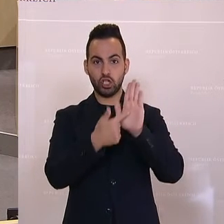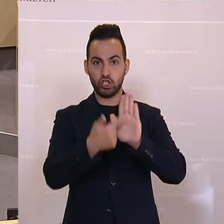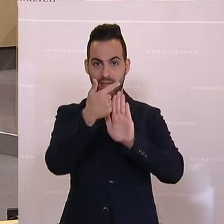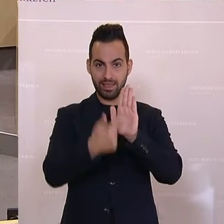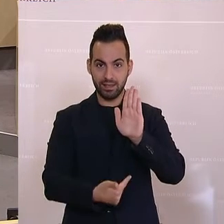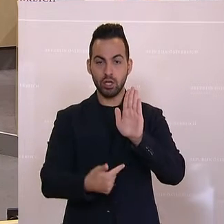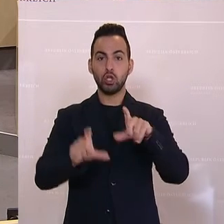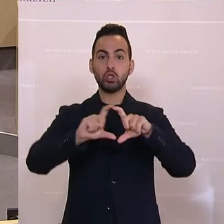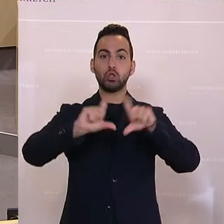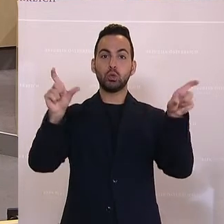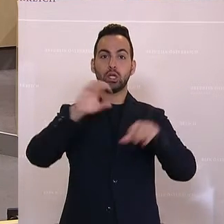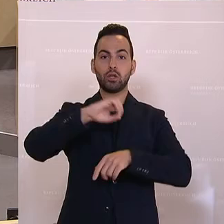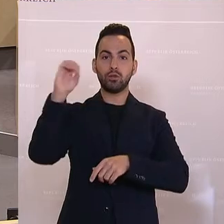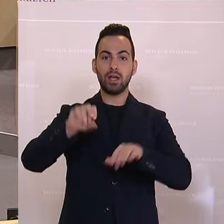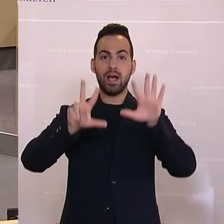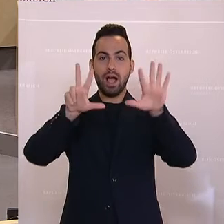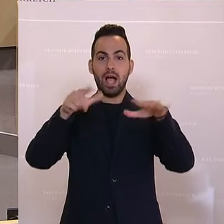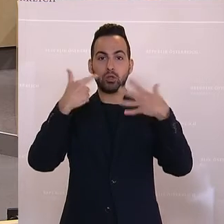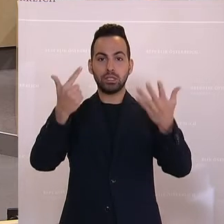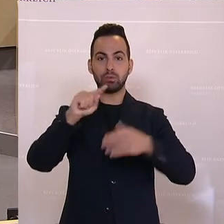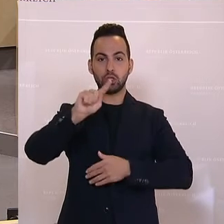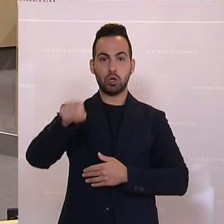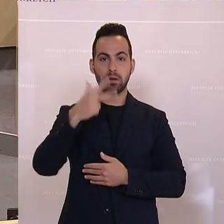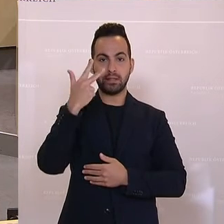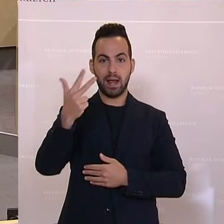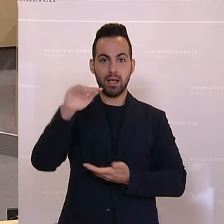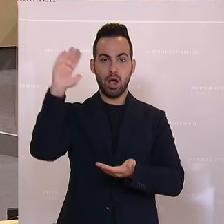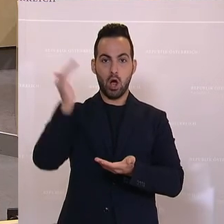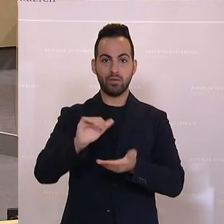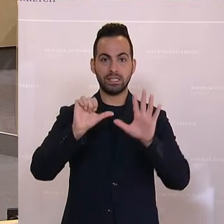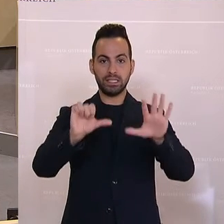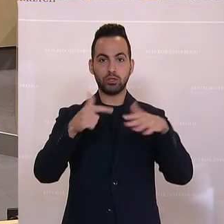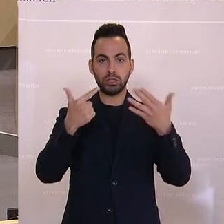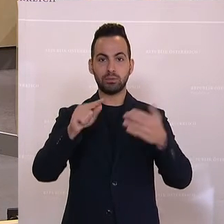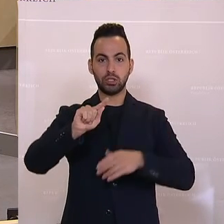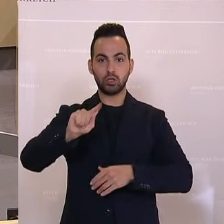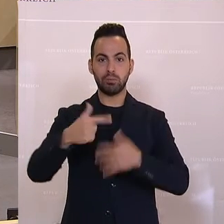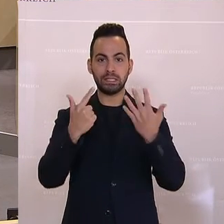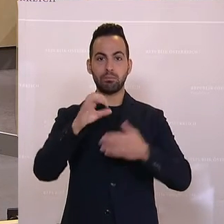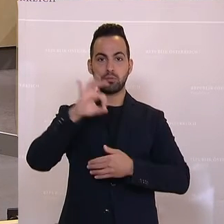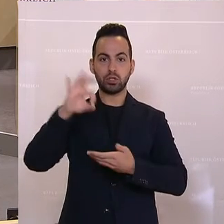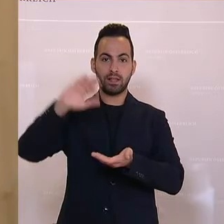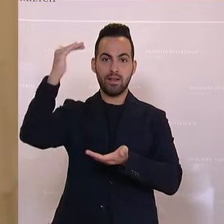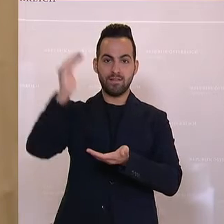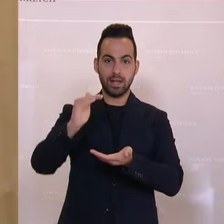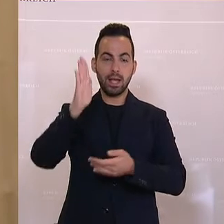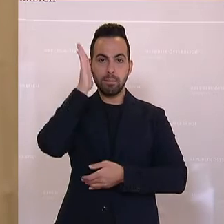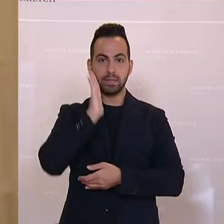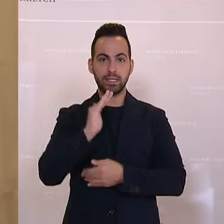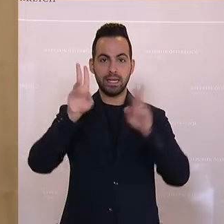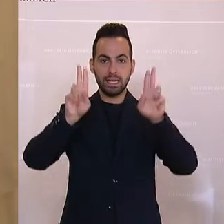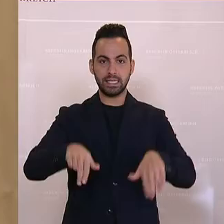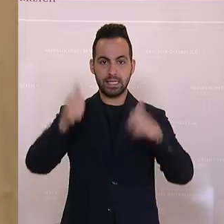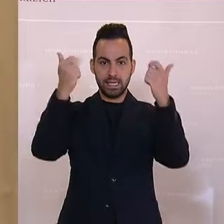vermindert sich die Schuldenquote von 78,3 auf 76,7 Prozent. Bitte richtige Zahlen